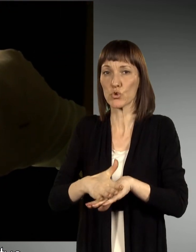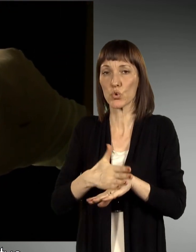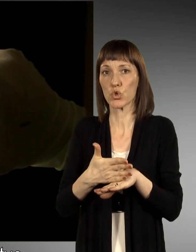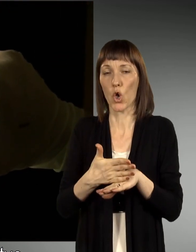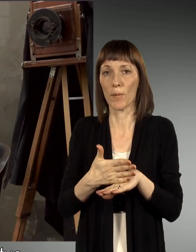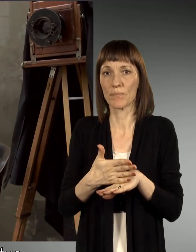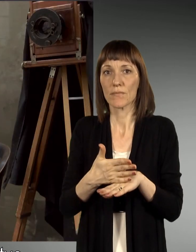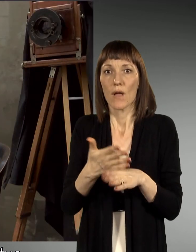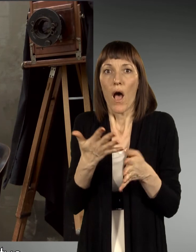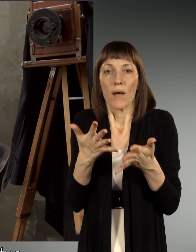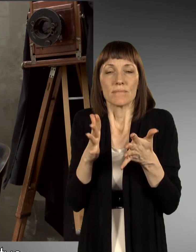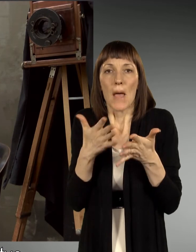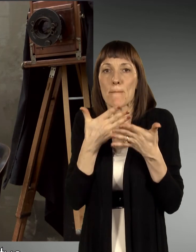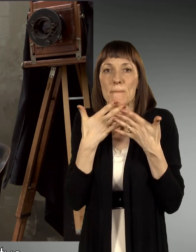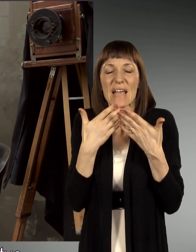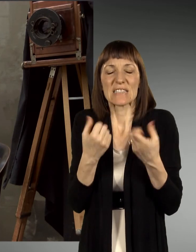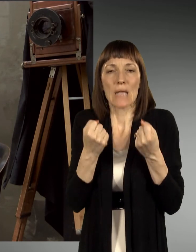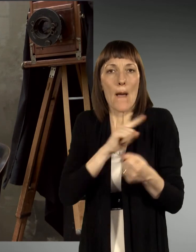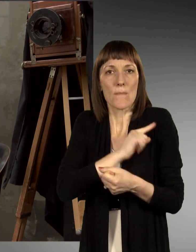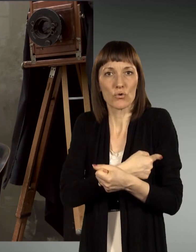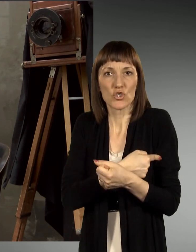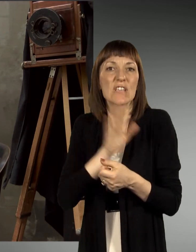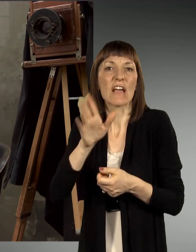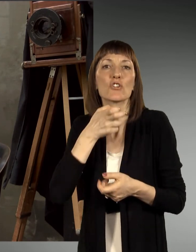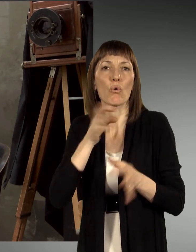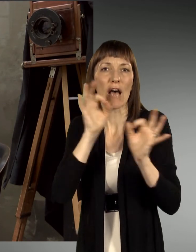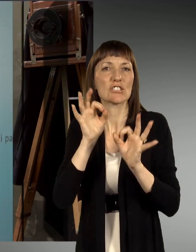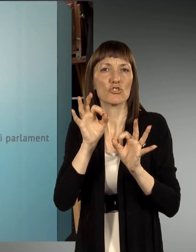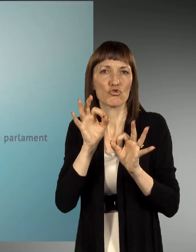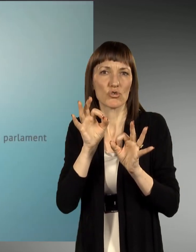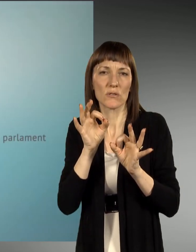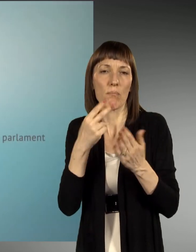nemočni in da pač ta njiho glas nič ne šteje.